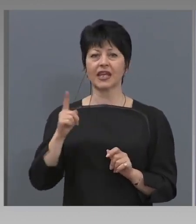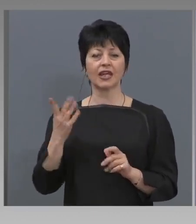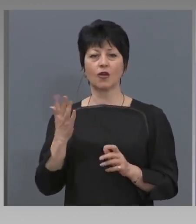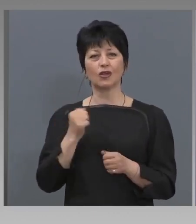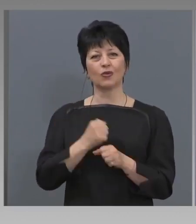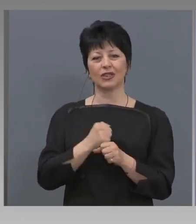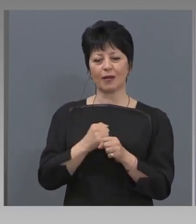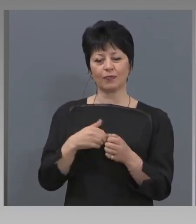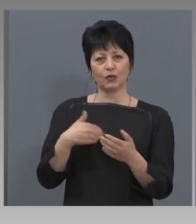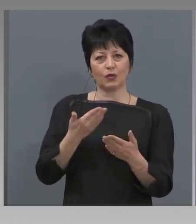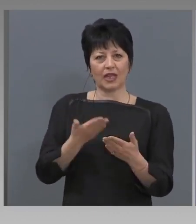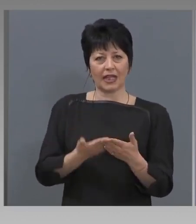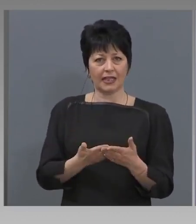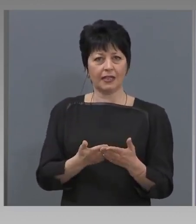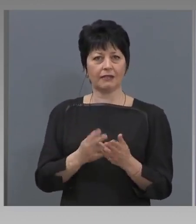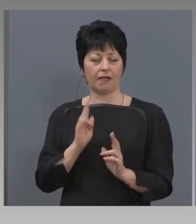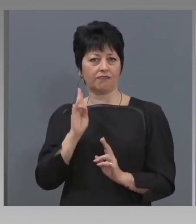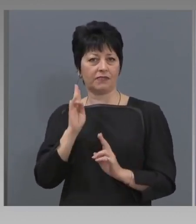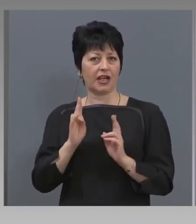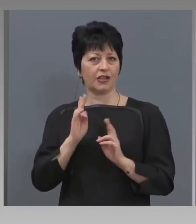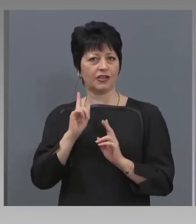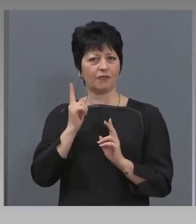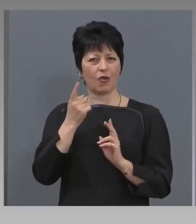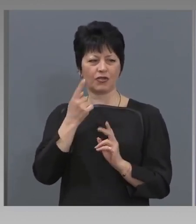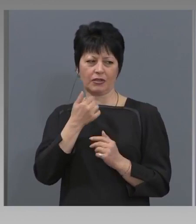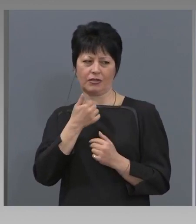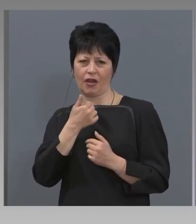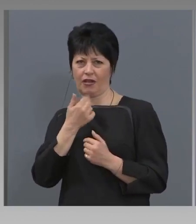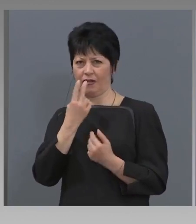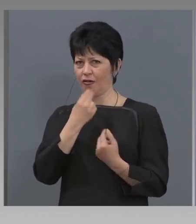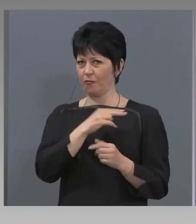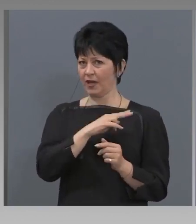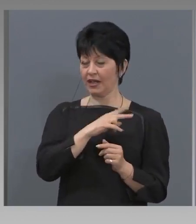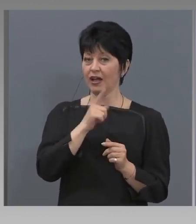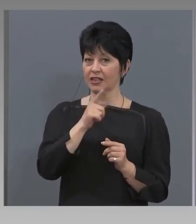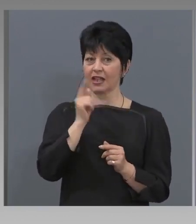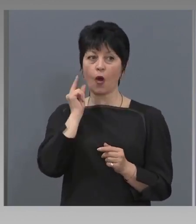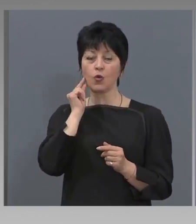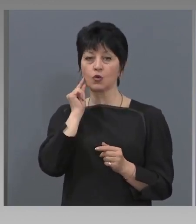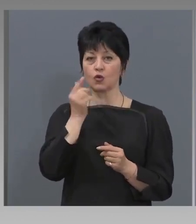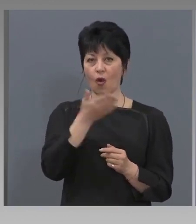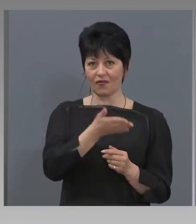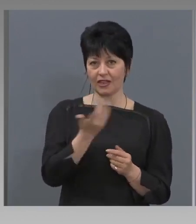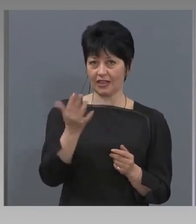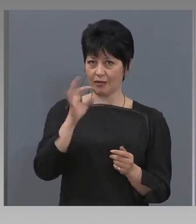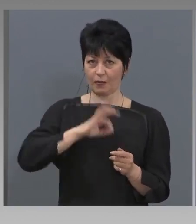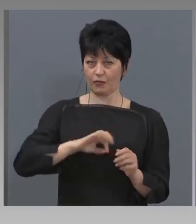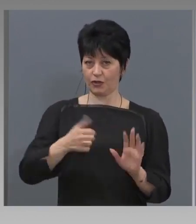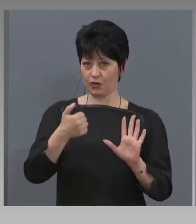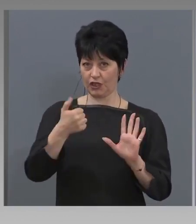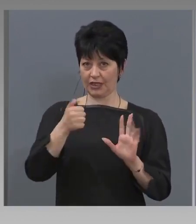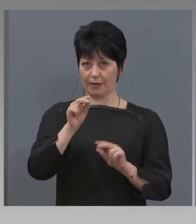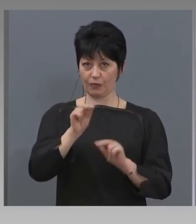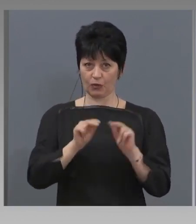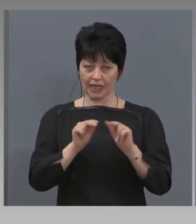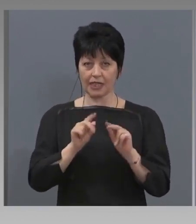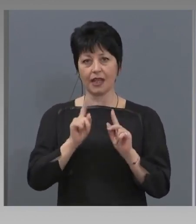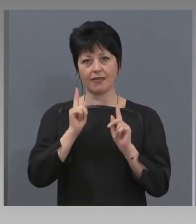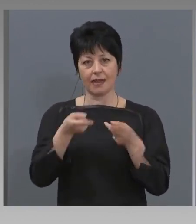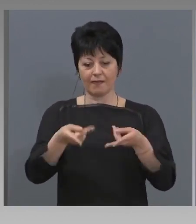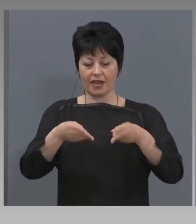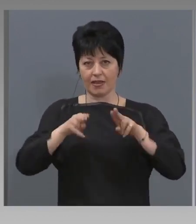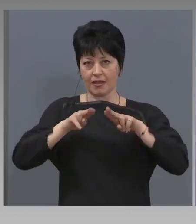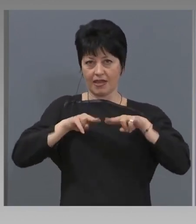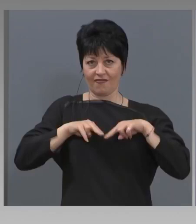работодателите реши, че може да пренебрегне условието, по което е получил тези 60%, ще трябва да ги върне, ако не